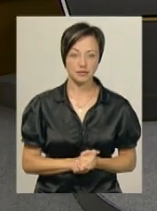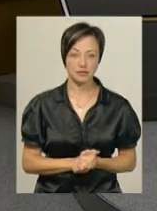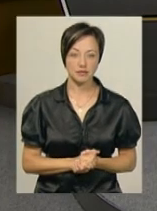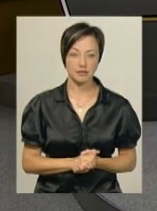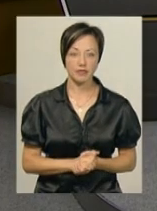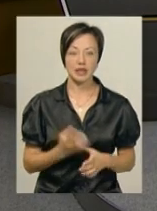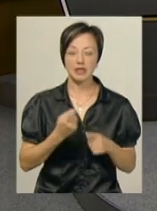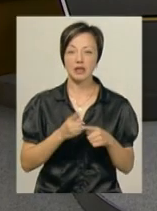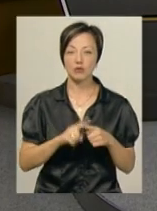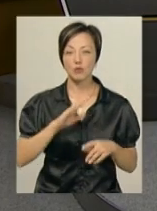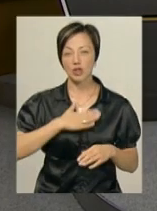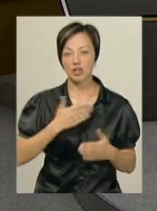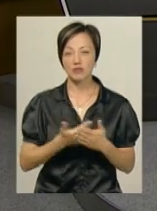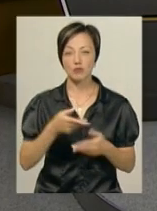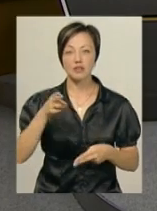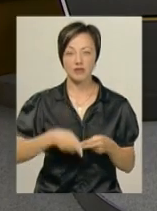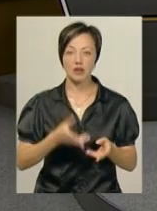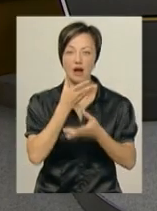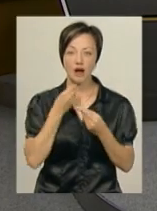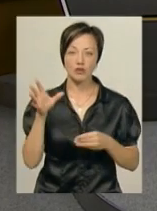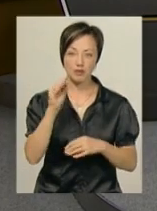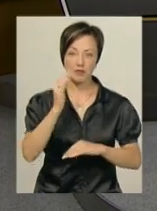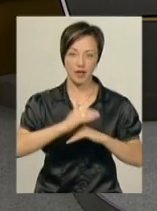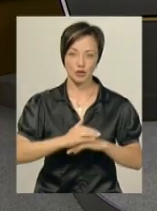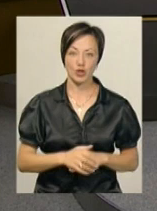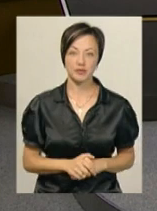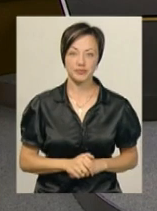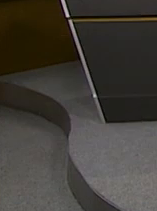На цьому наш випуск завершено. Гарного всім вечора!